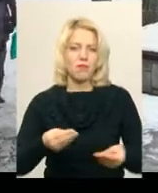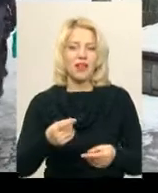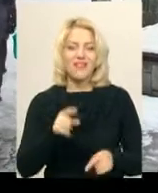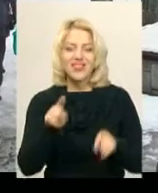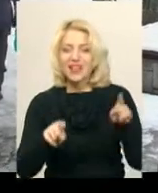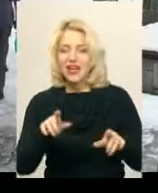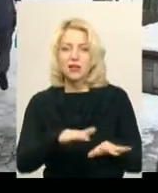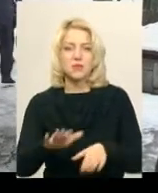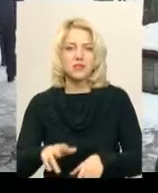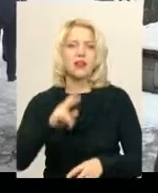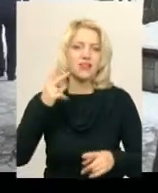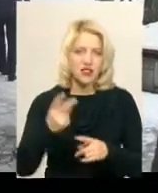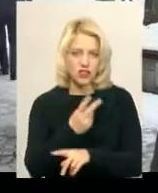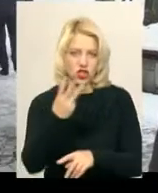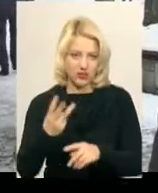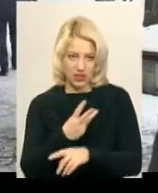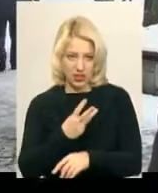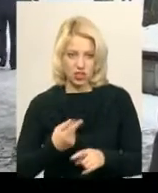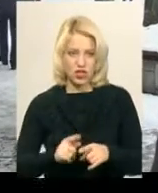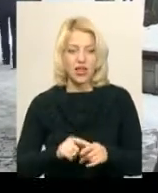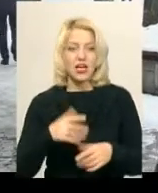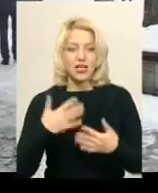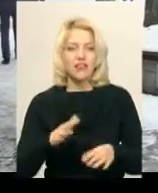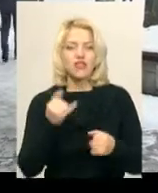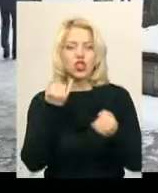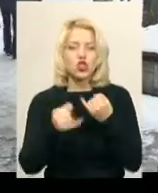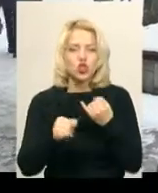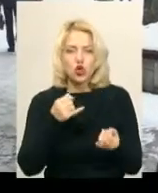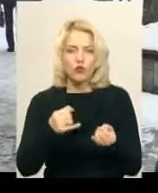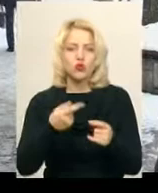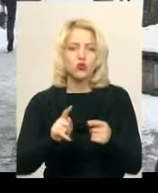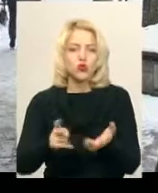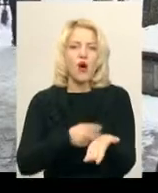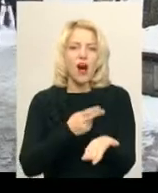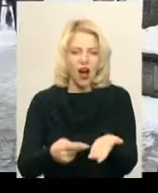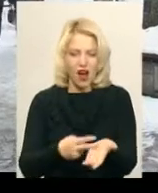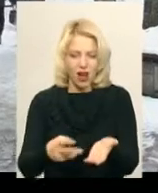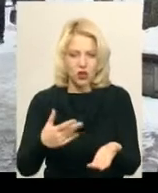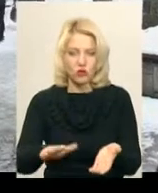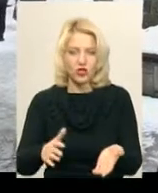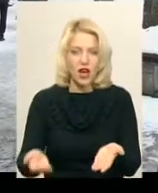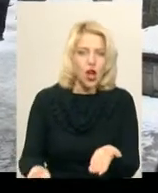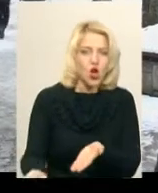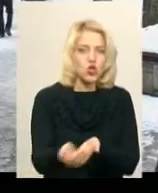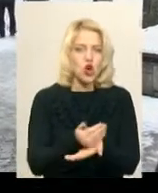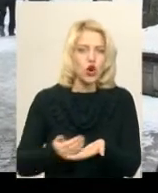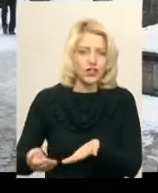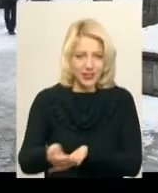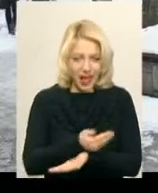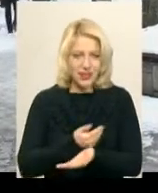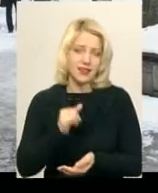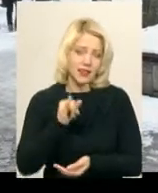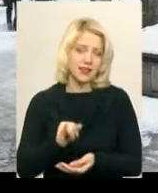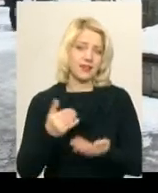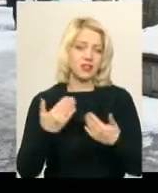З середини ночі почали вже оту кашу розбиту згортати. І, в принципі, ця робота продовжувалася